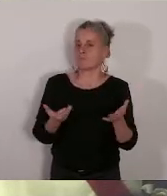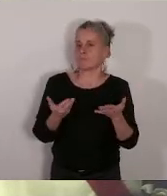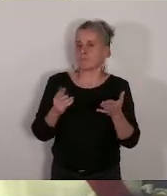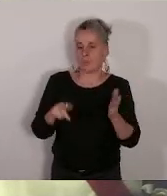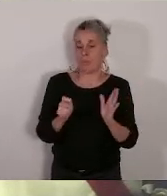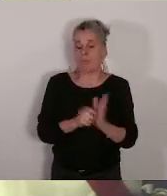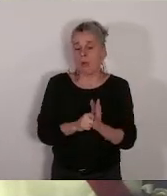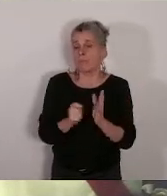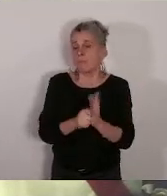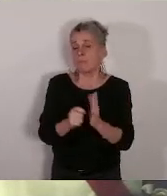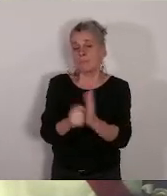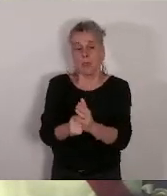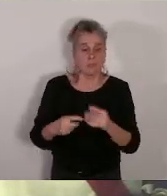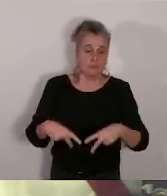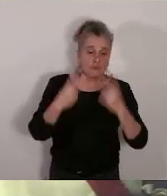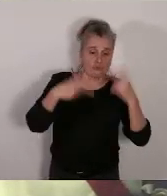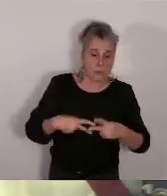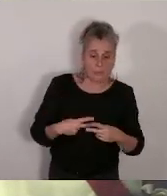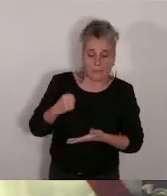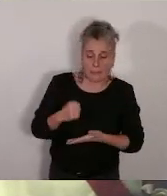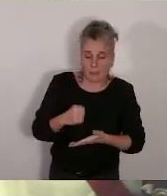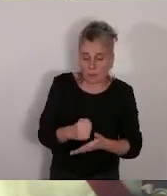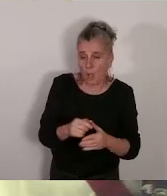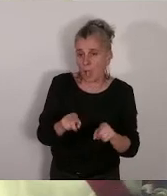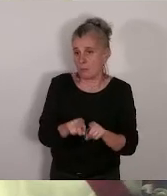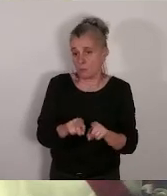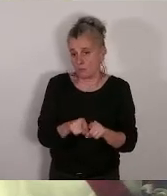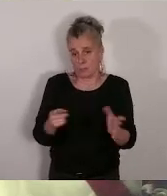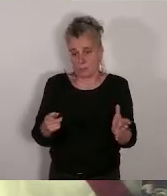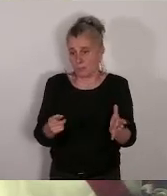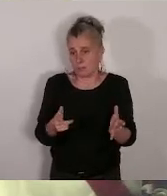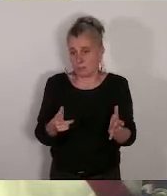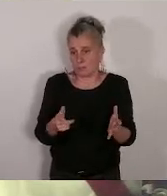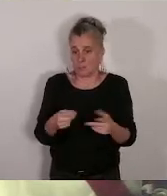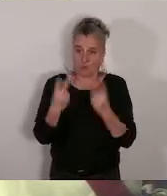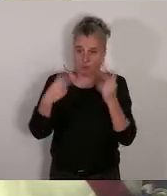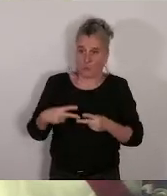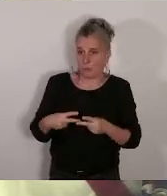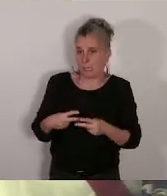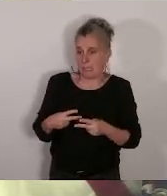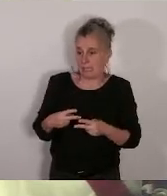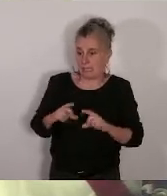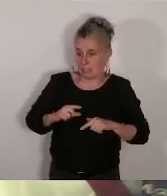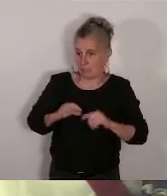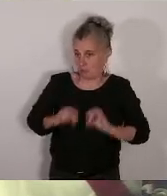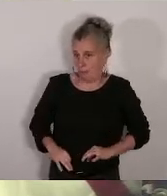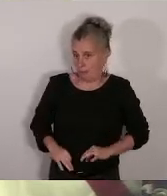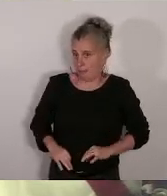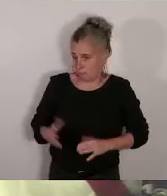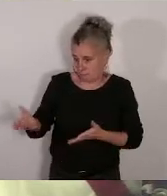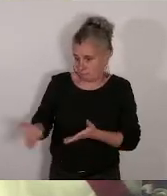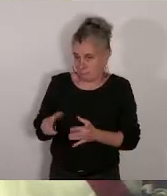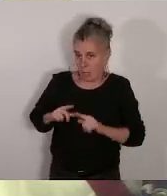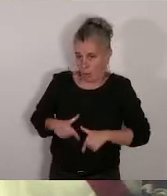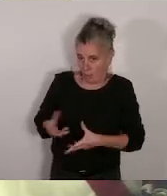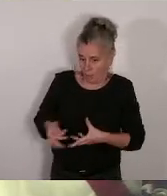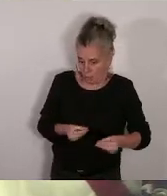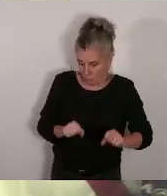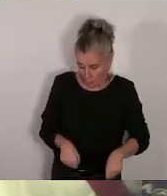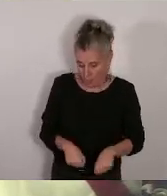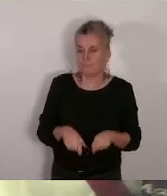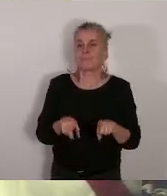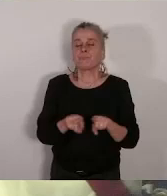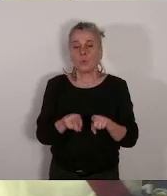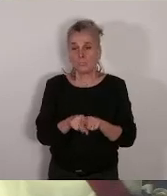et toute l'année pour les visites scolaires. Aux abords du site, notamment dans le jardin, mais